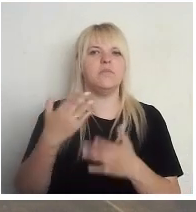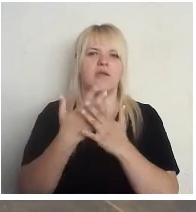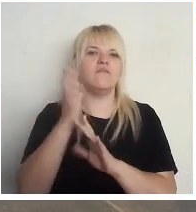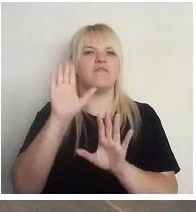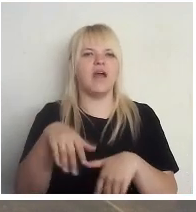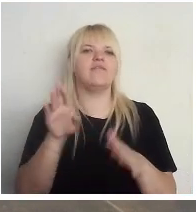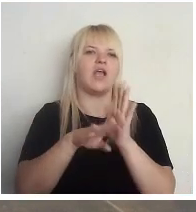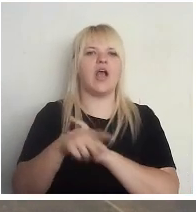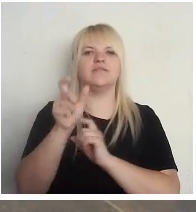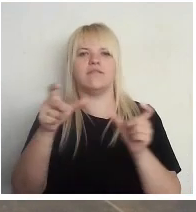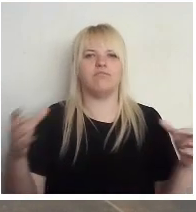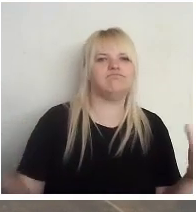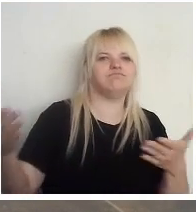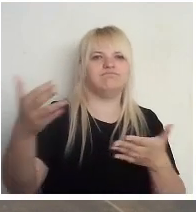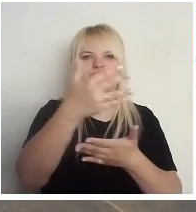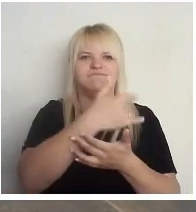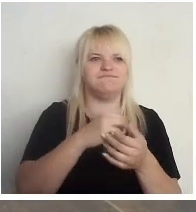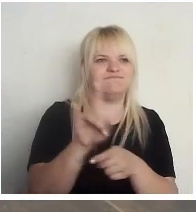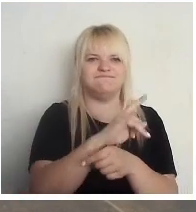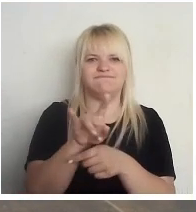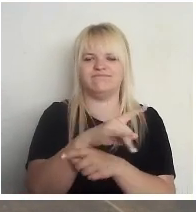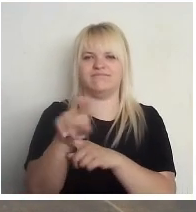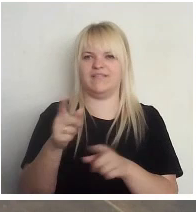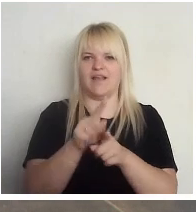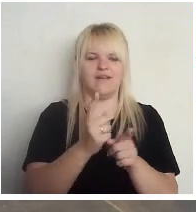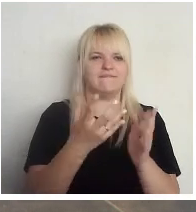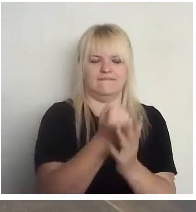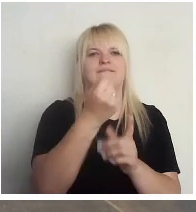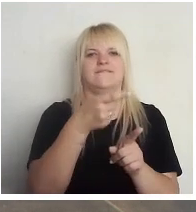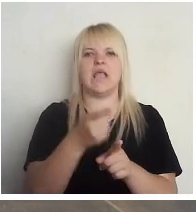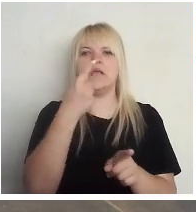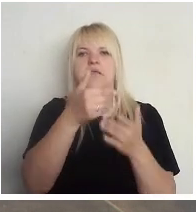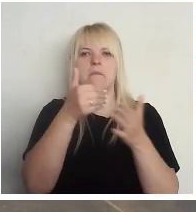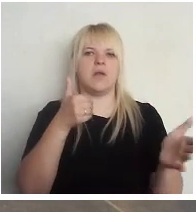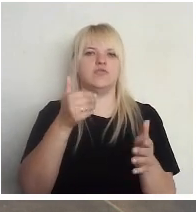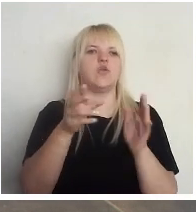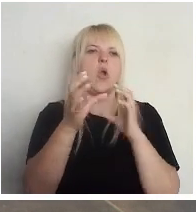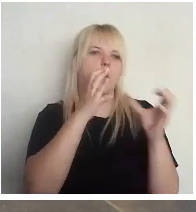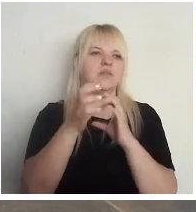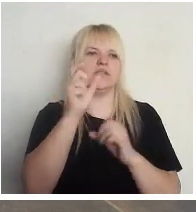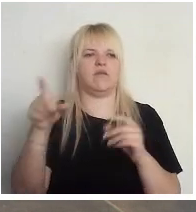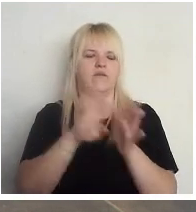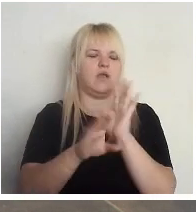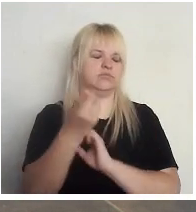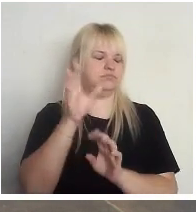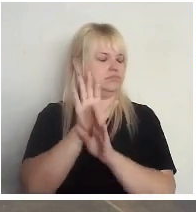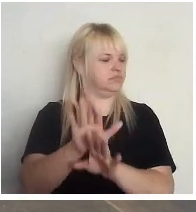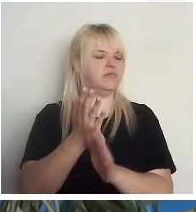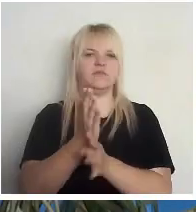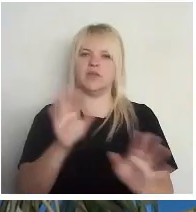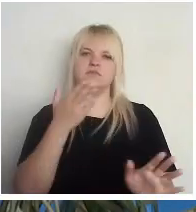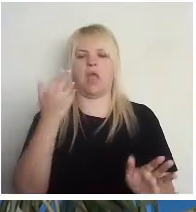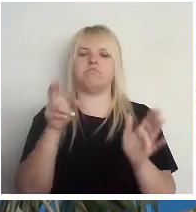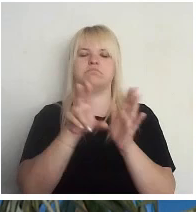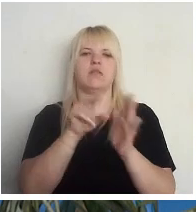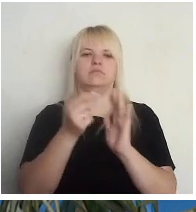auditorijas un piedabūt patiesībā arī tiepriekšēji komunikācijali cilvēki, pāris vēlās neiet vairāk arī balsot. Man liekas, ka tur ir tā